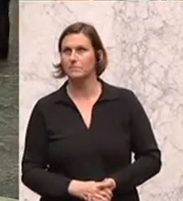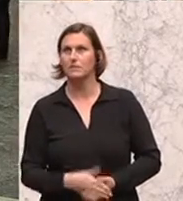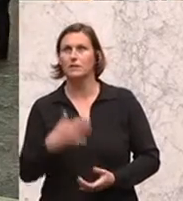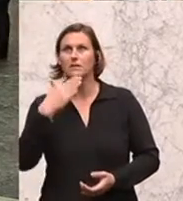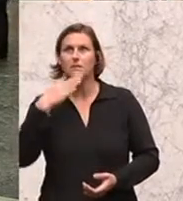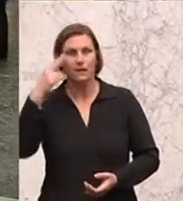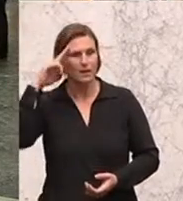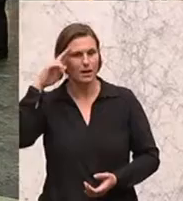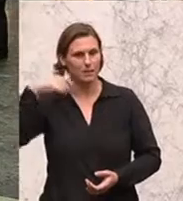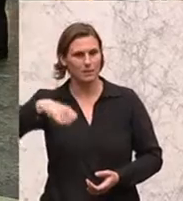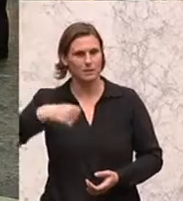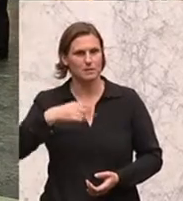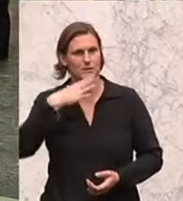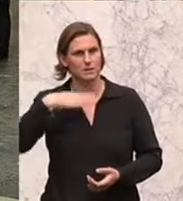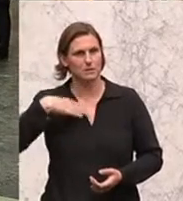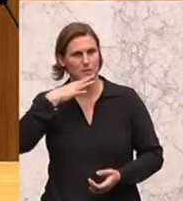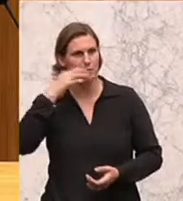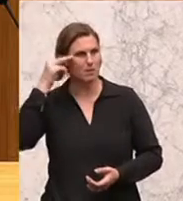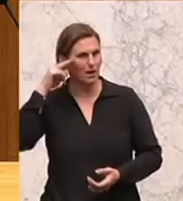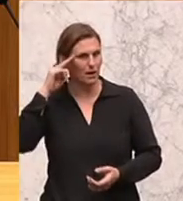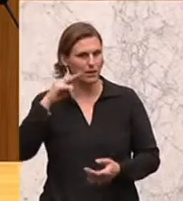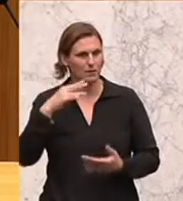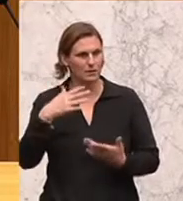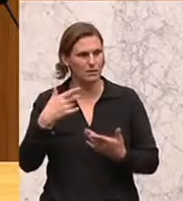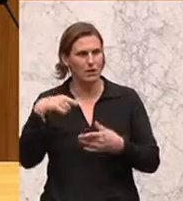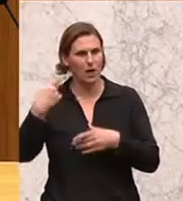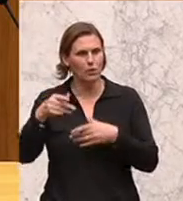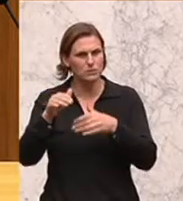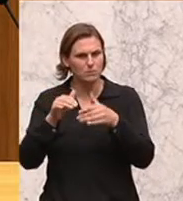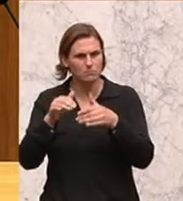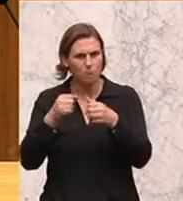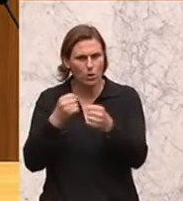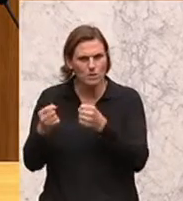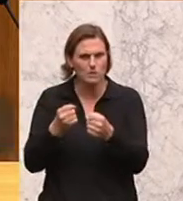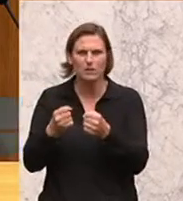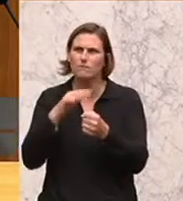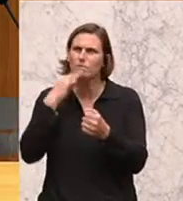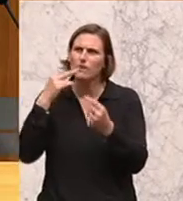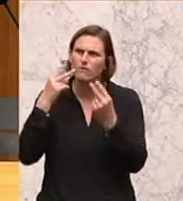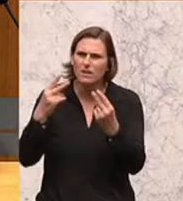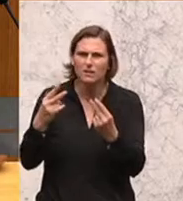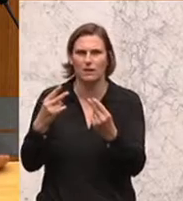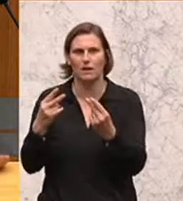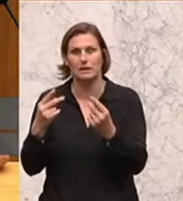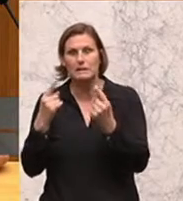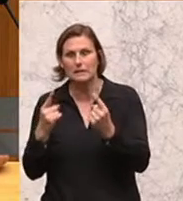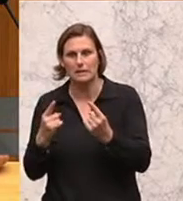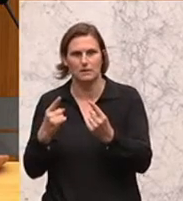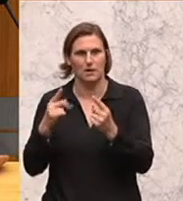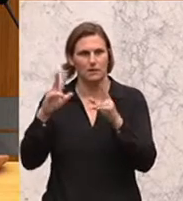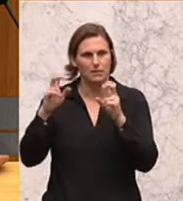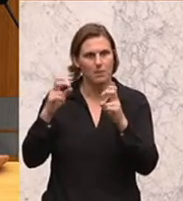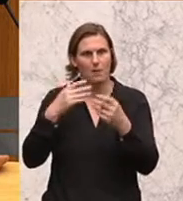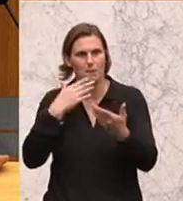Danke, Herr Präsident. Meine geschätzten Damen und Herren, in der Außenpolitik gibt es wichtige und dringende Themenbereiche zu beraten.